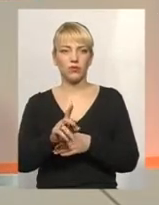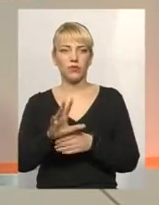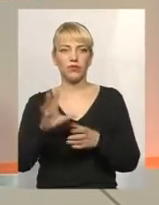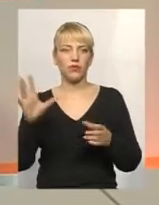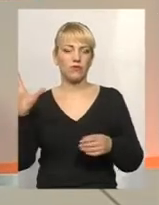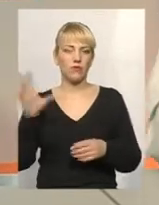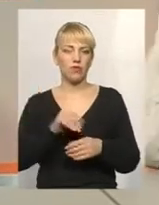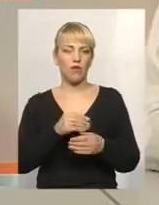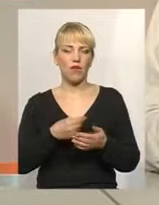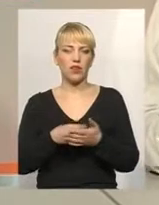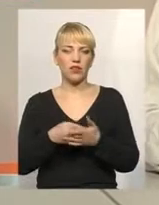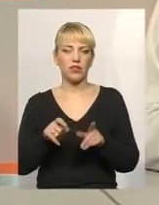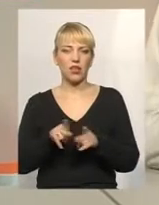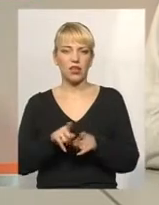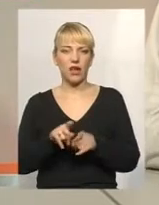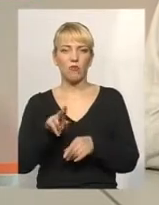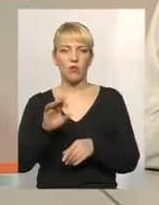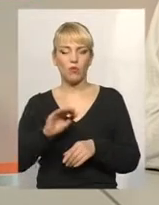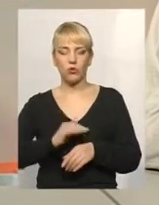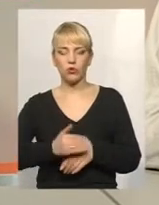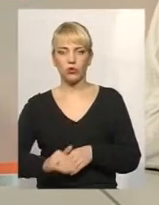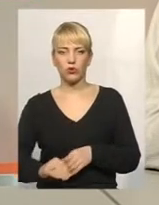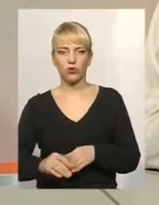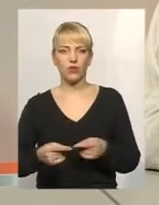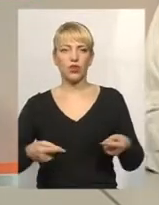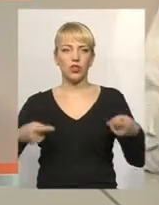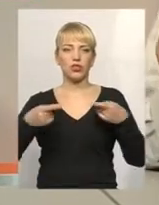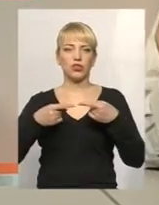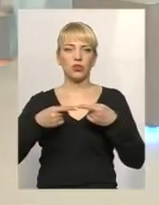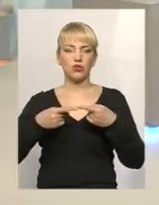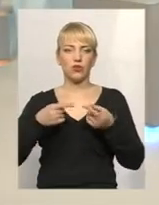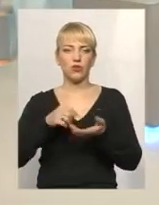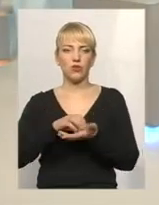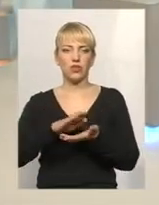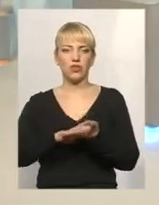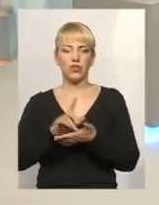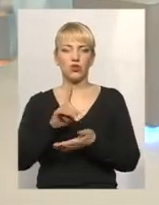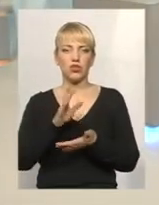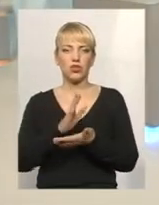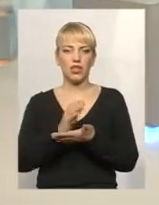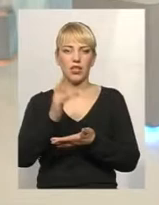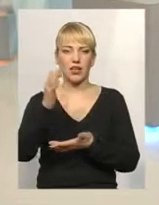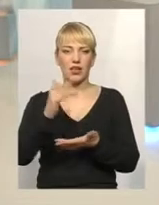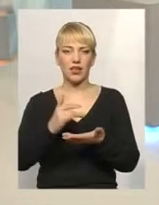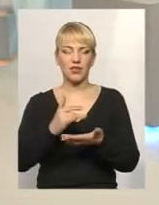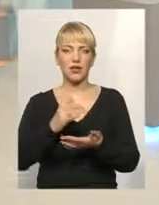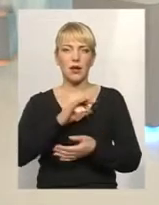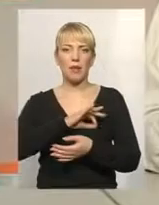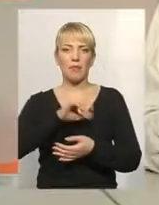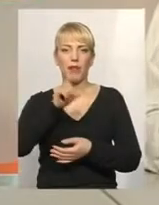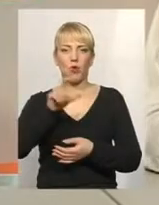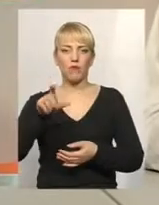усю вартостю, так само по сходинковим. Чітко визначено, є реєстр пільговиків, де